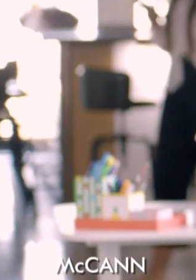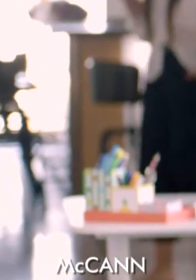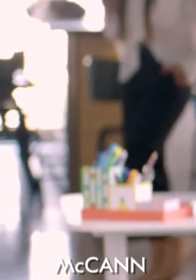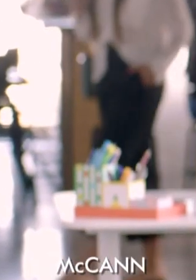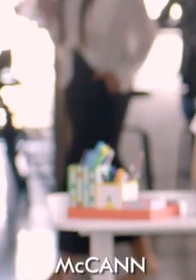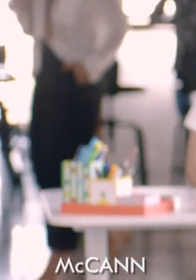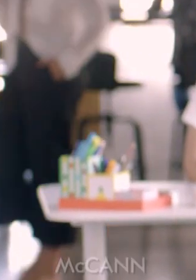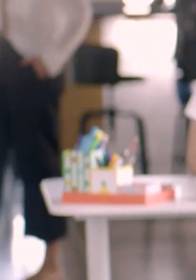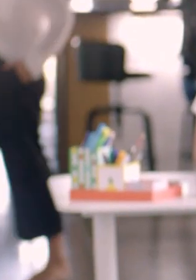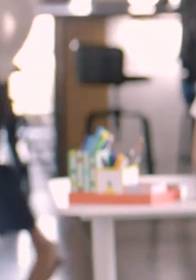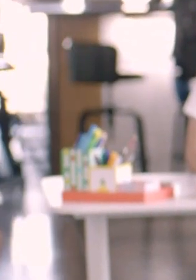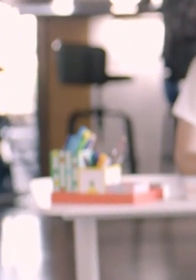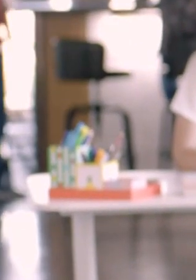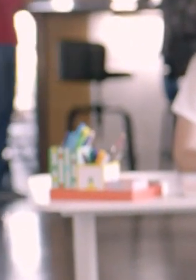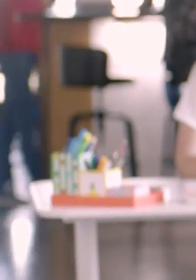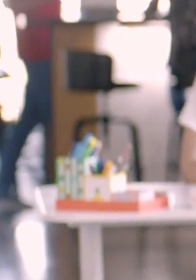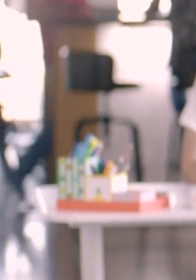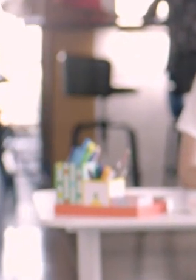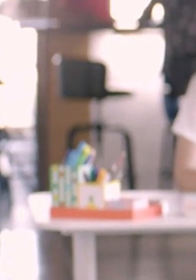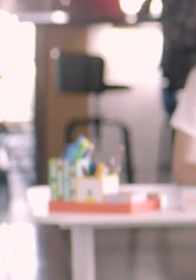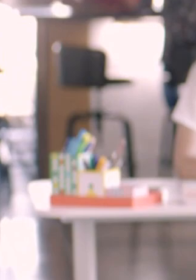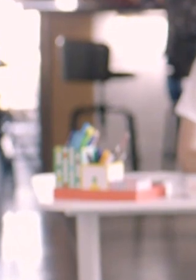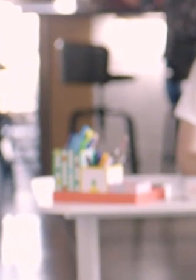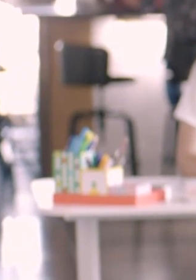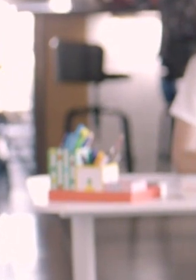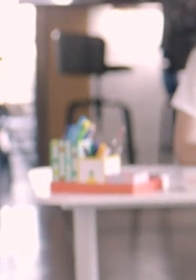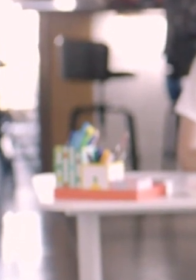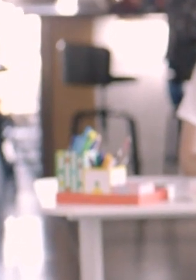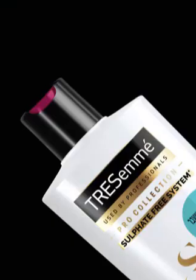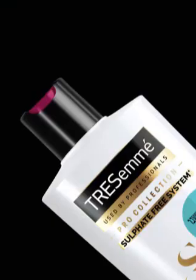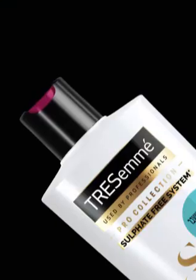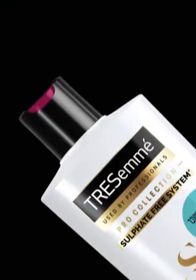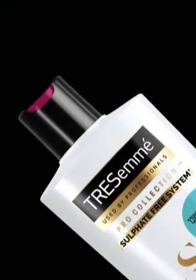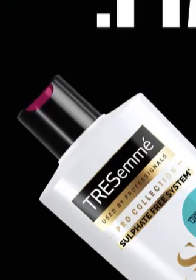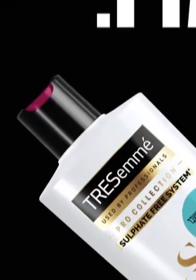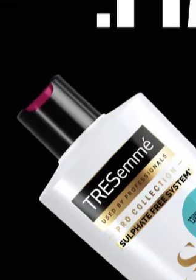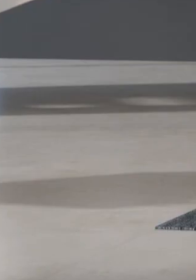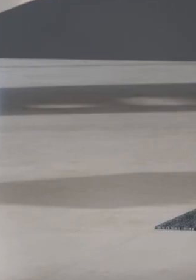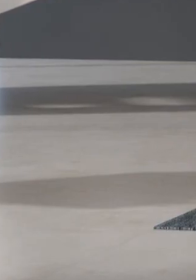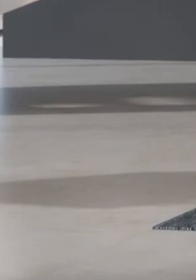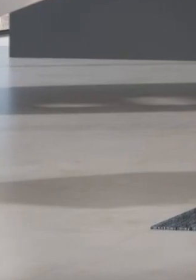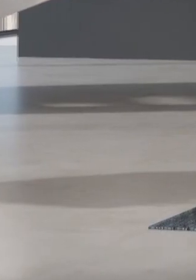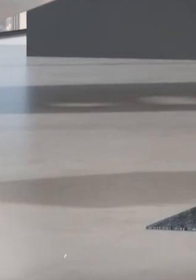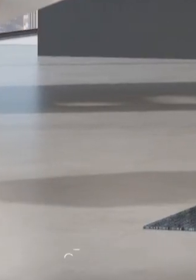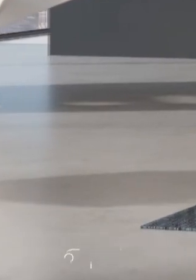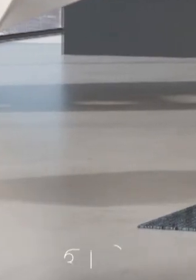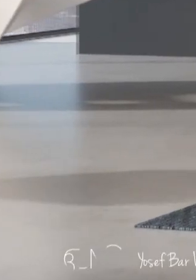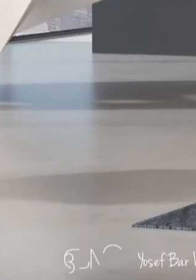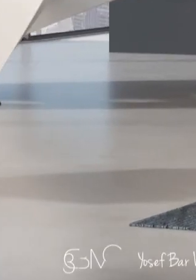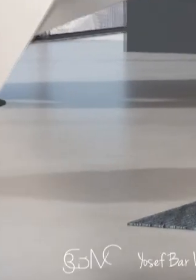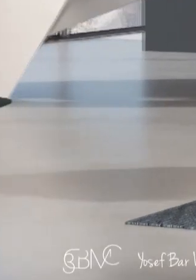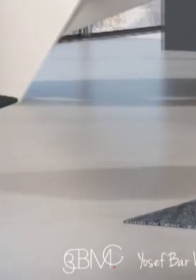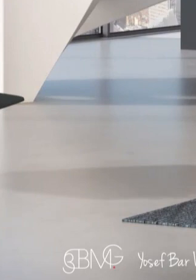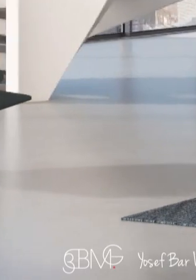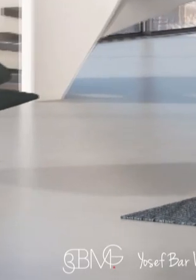לא השיער שלך, ולתאר. זה תרזמה? תרזמה? תרזמה. תרזמה? תרזמה. סווי סיסטם,